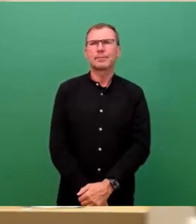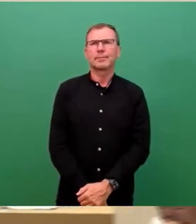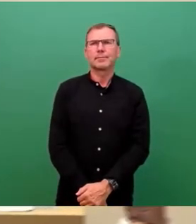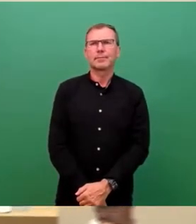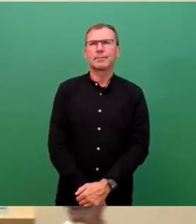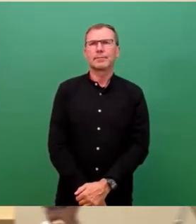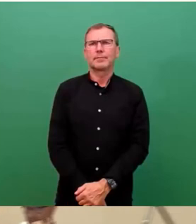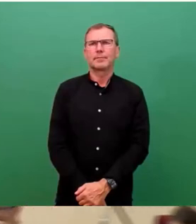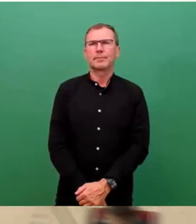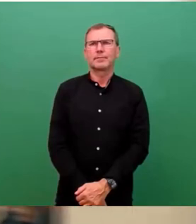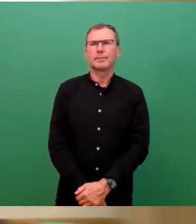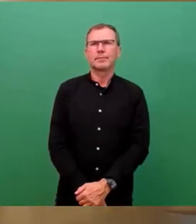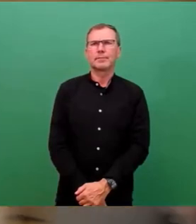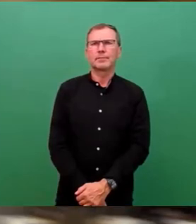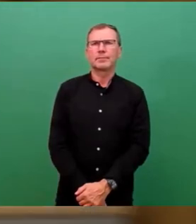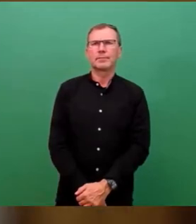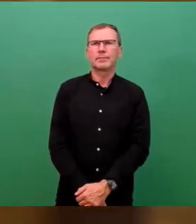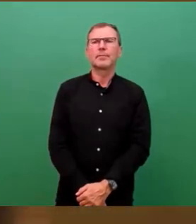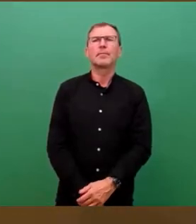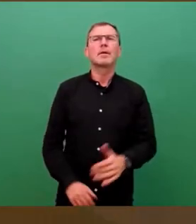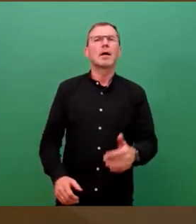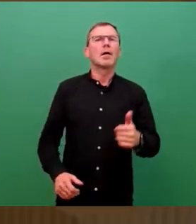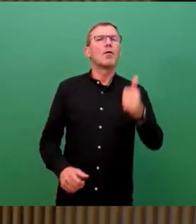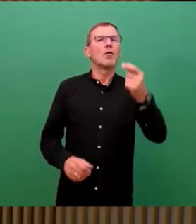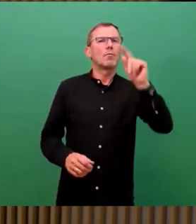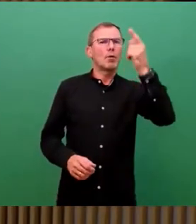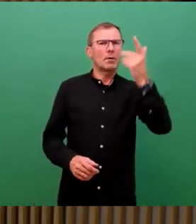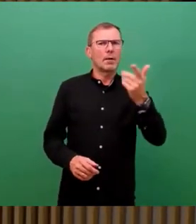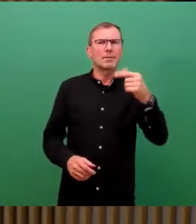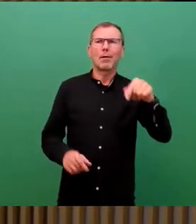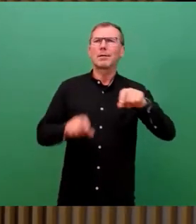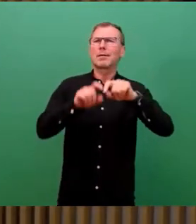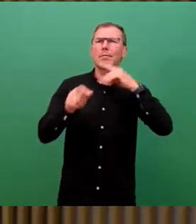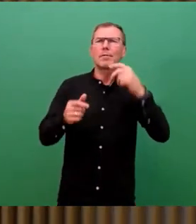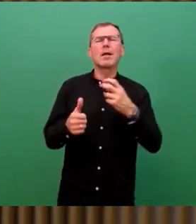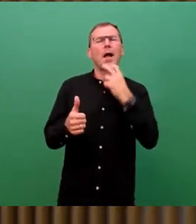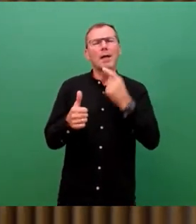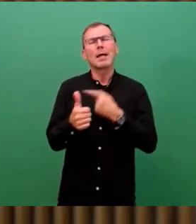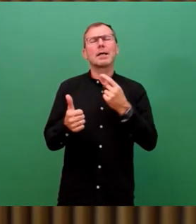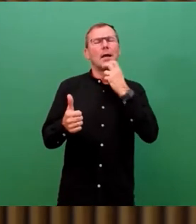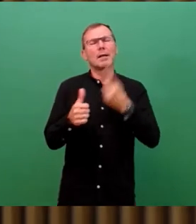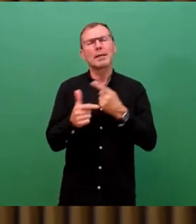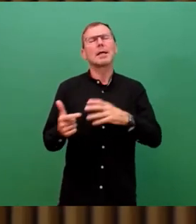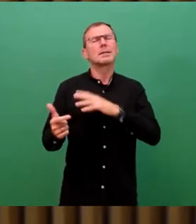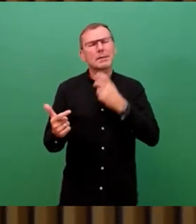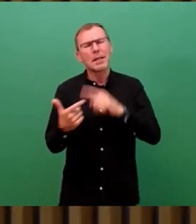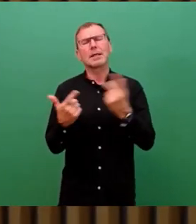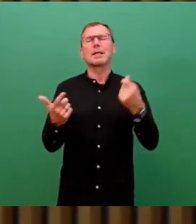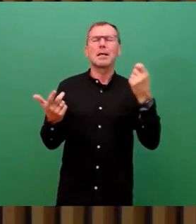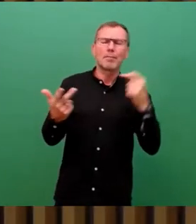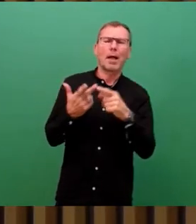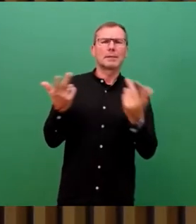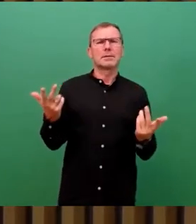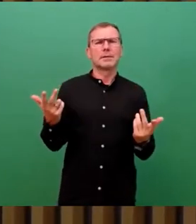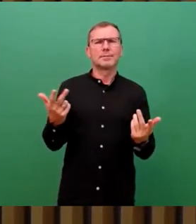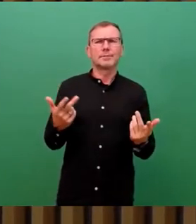Ja, sehr geehrter Herr Oberbürgermeister, es geht heute viel um Energie, um unsere Sachsenenergie, um Preise. Meines Erachtens